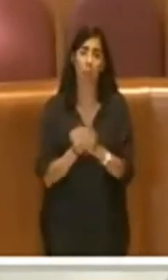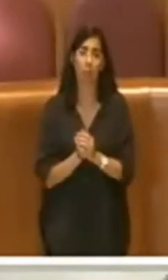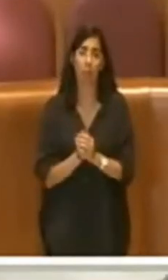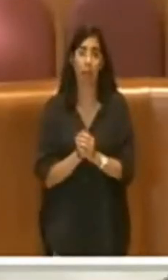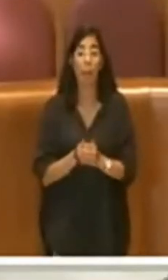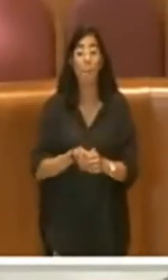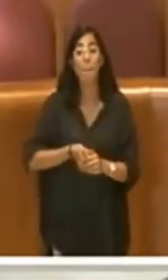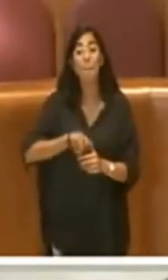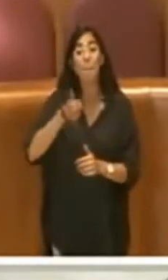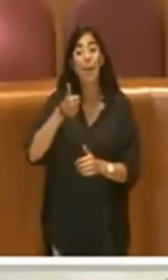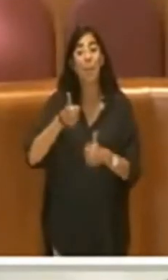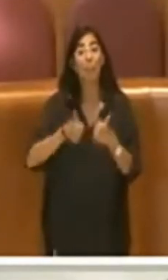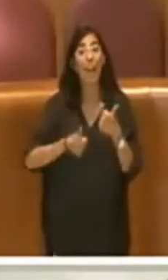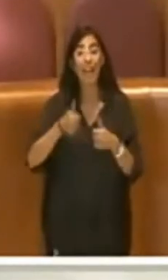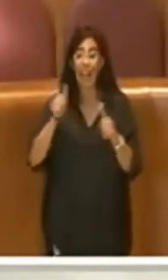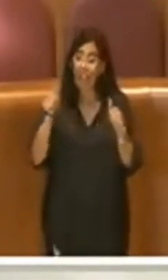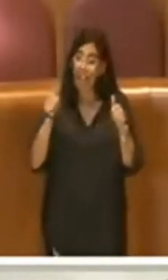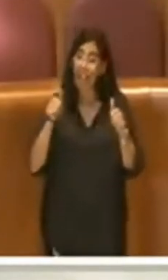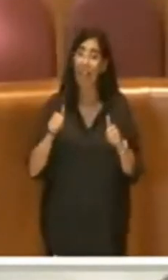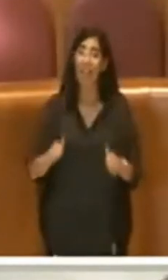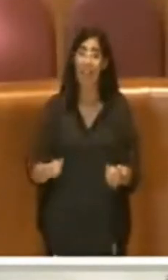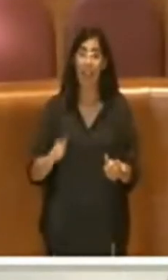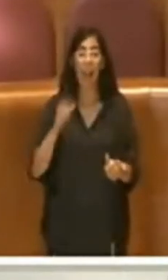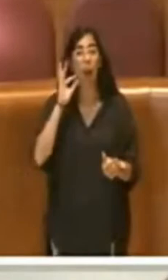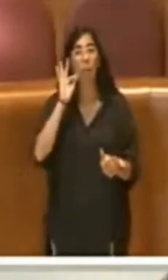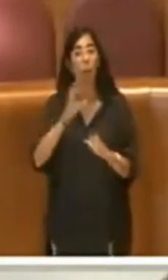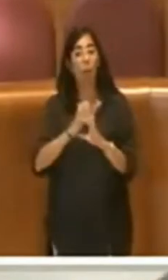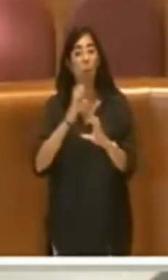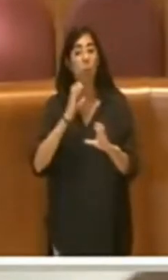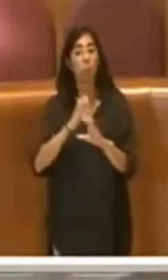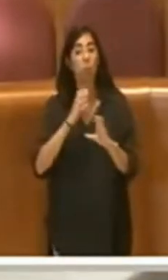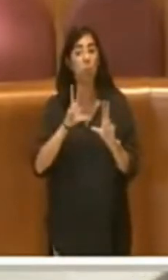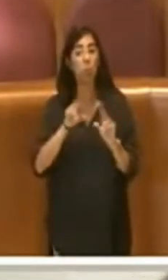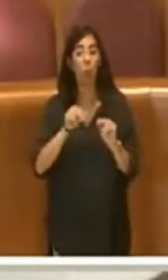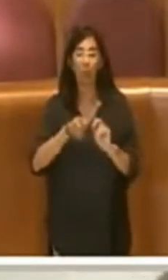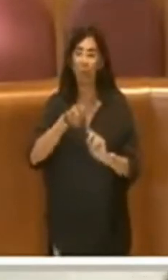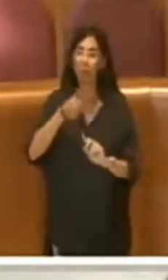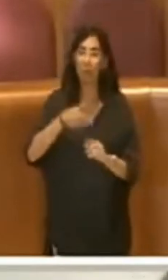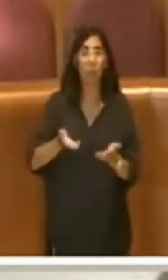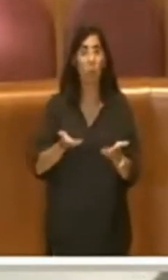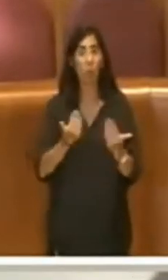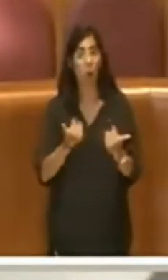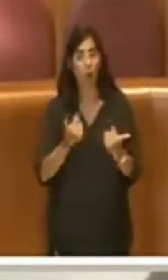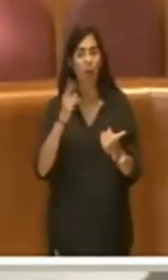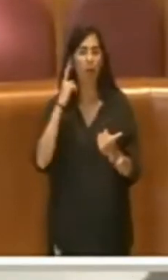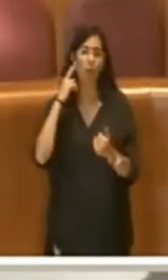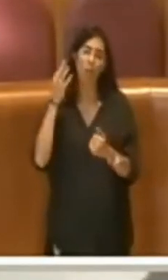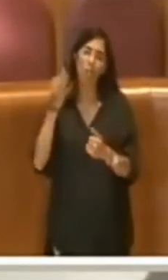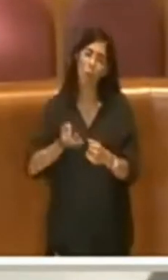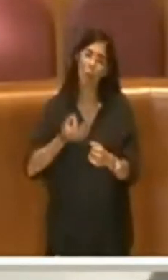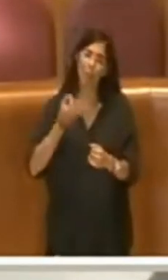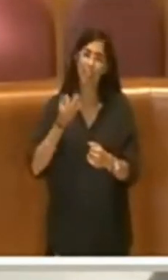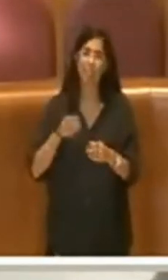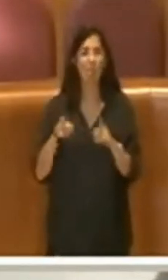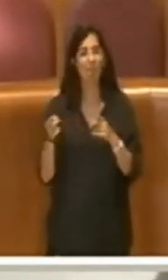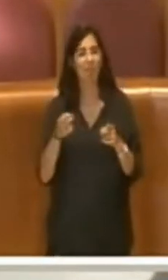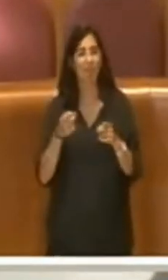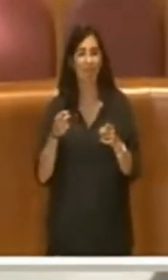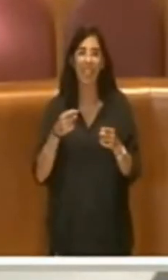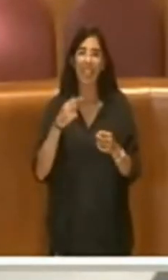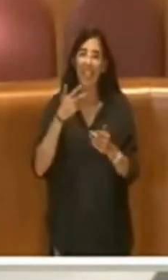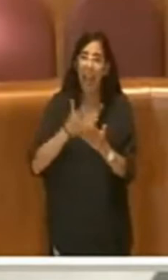acquistare i primi nuovi autobus, lo ricordiamo sempre nel racconto del riepilogo delle puntate